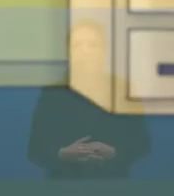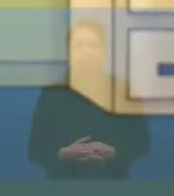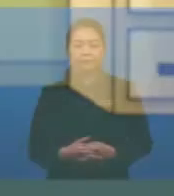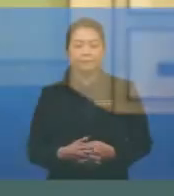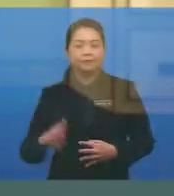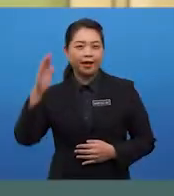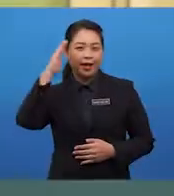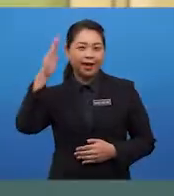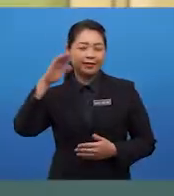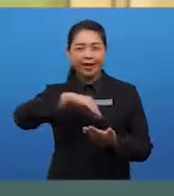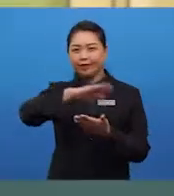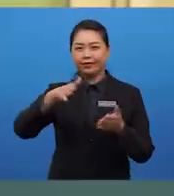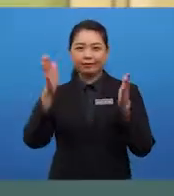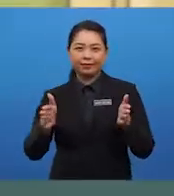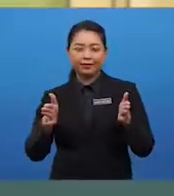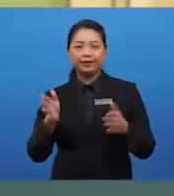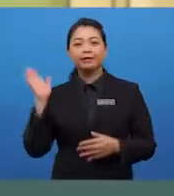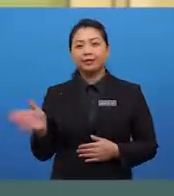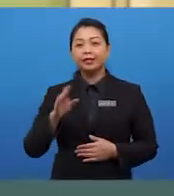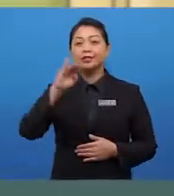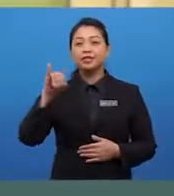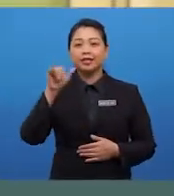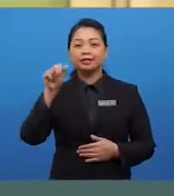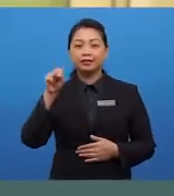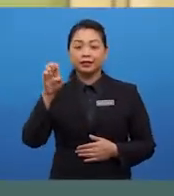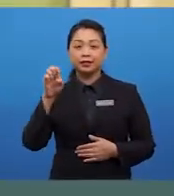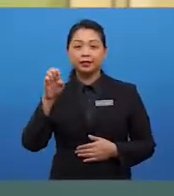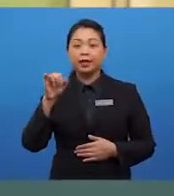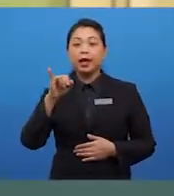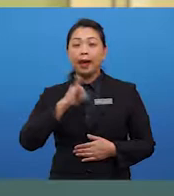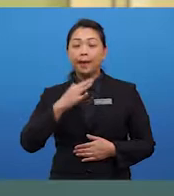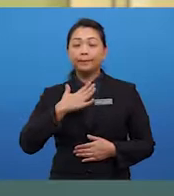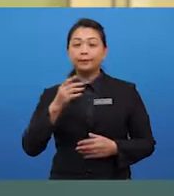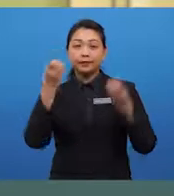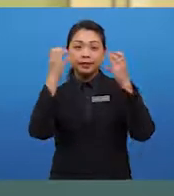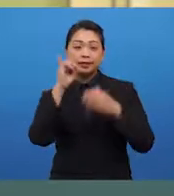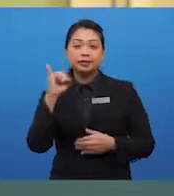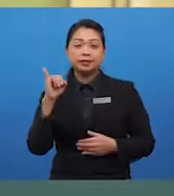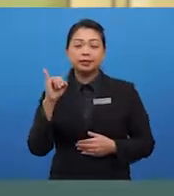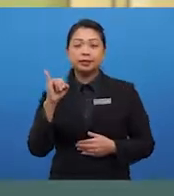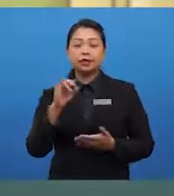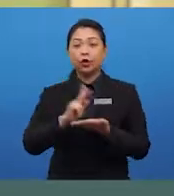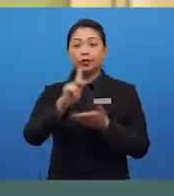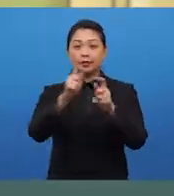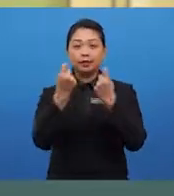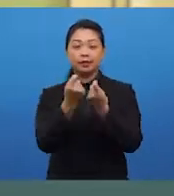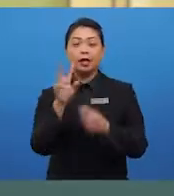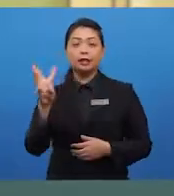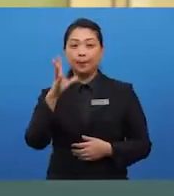Terima semua. Saya Jane. Saya belajar di Kolej Tingkatan 6 Tun Fatimah di Melaka.